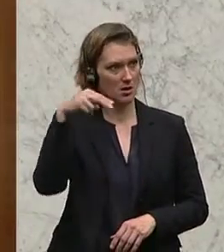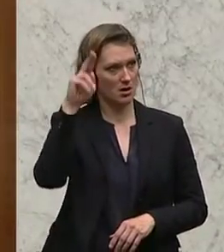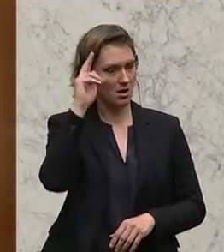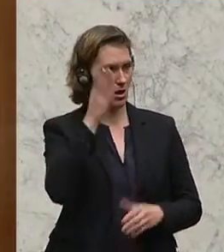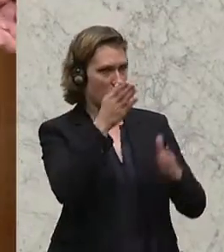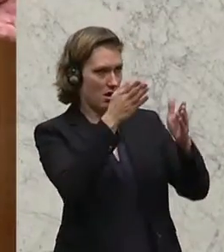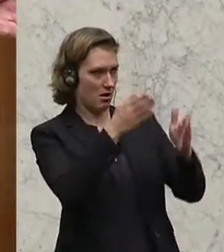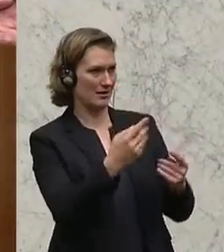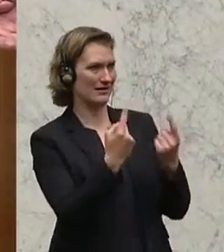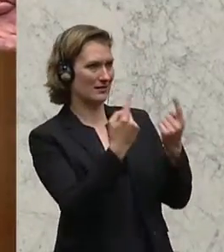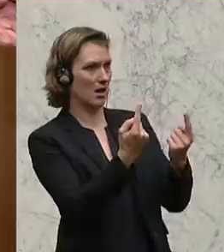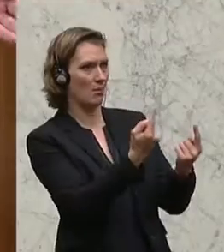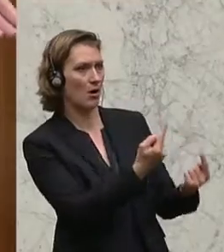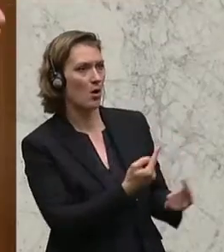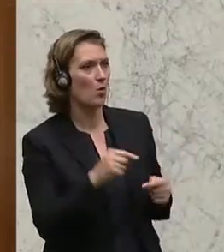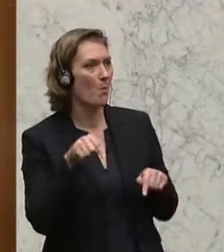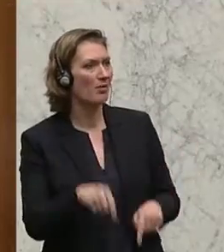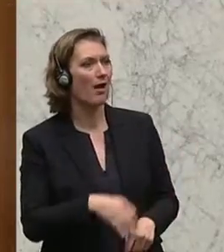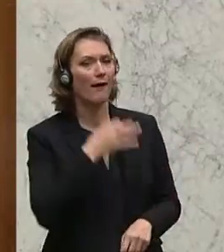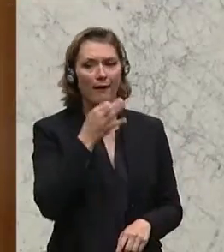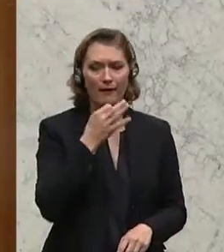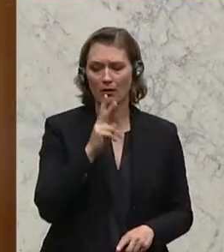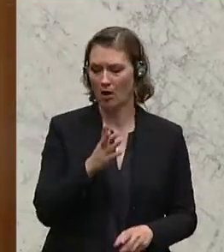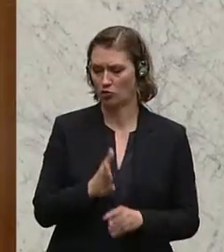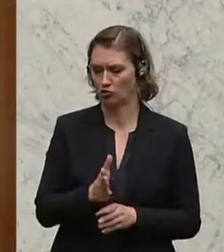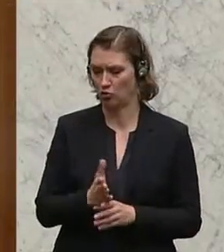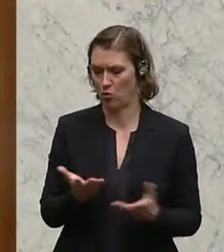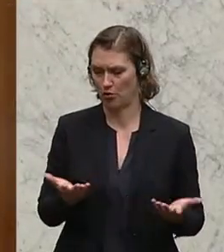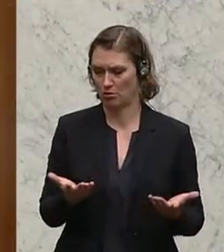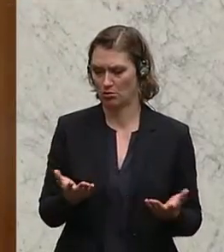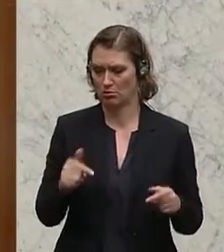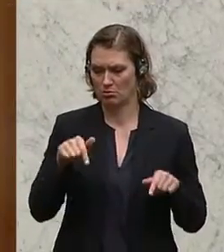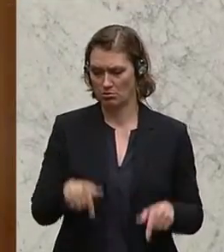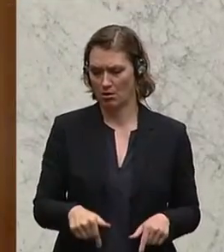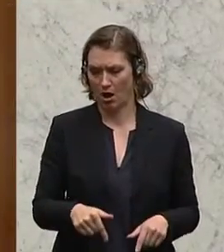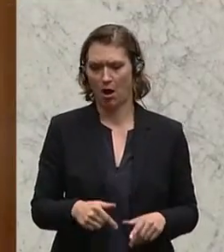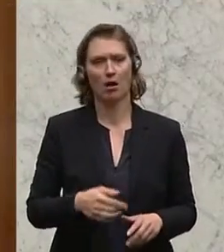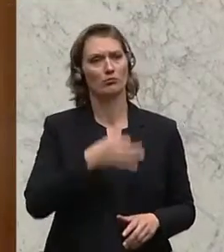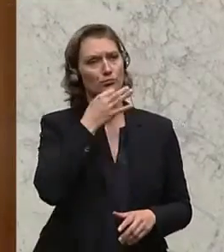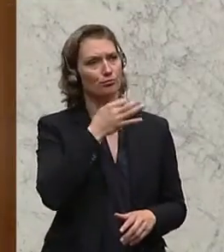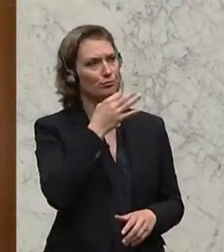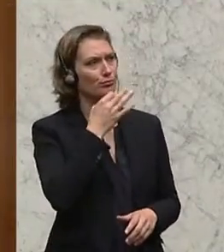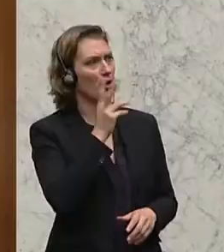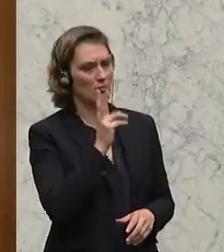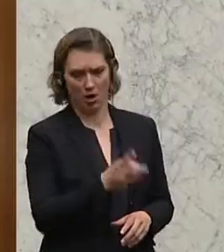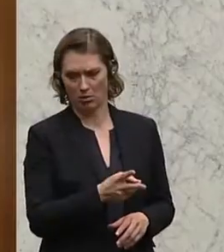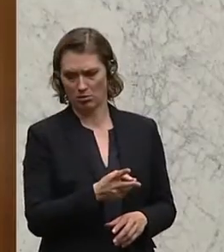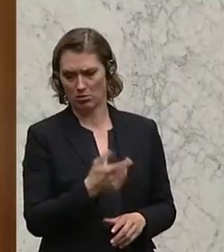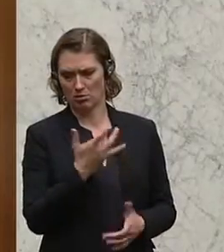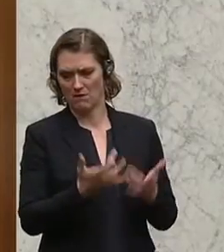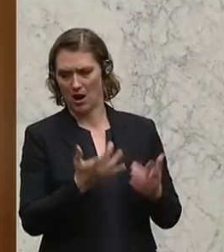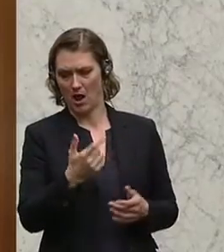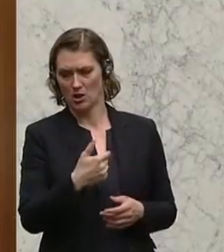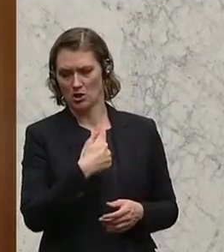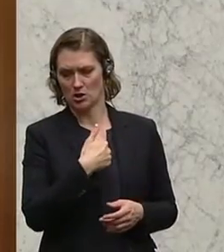Sie haben ja die Gelegenheit, sich hier herauszustellen. Sie haben das hier herauszustellen. Vielleicht kann ich